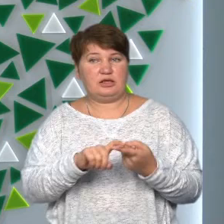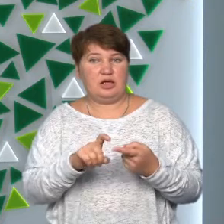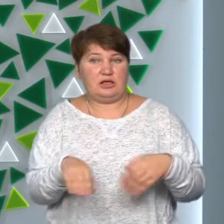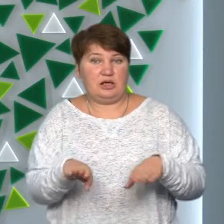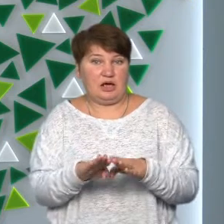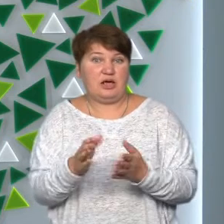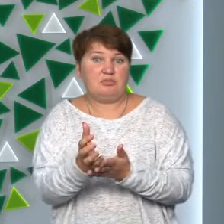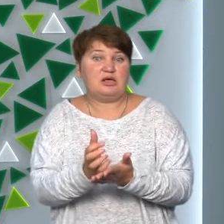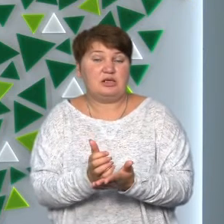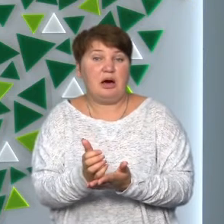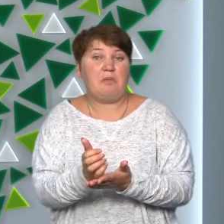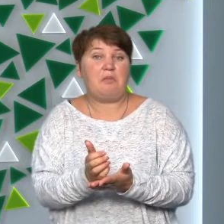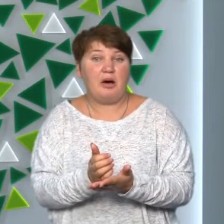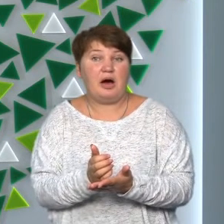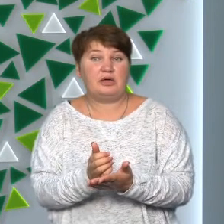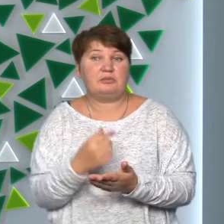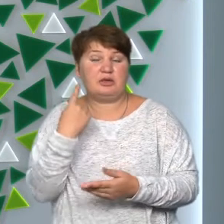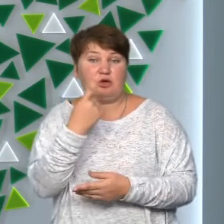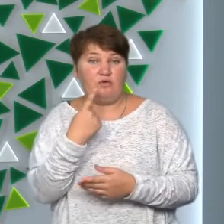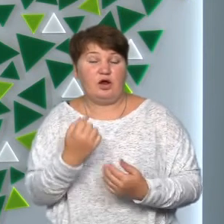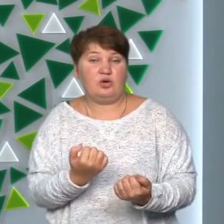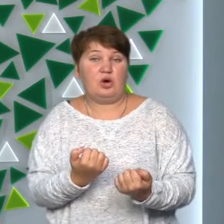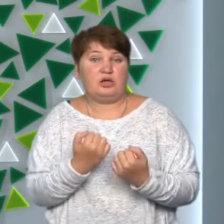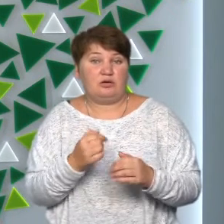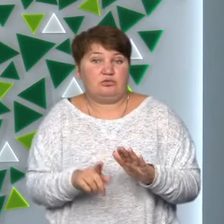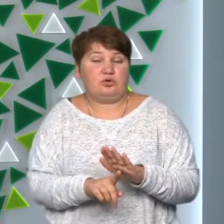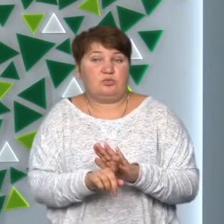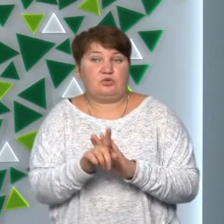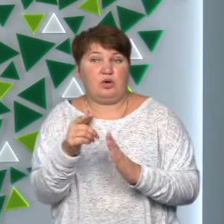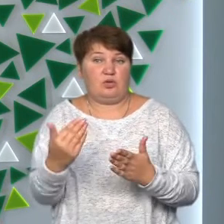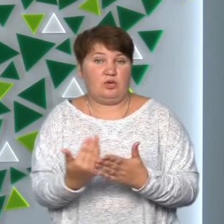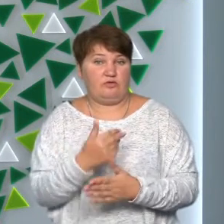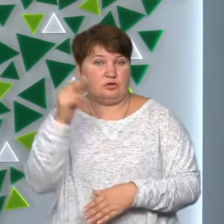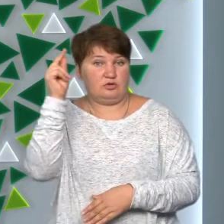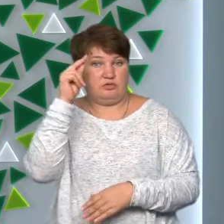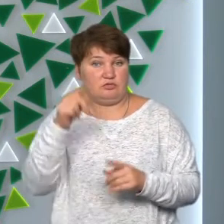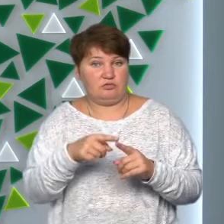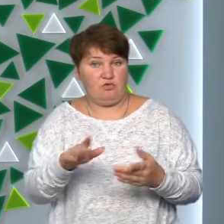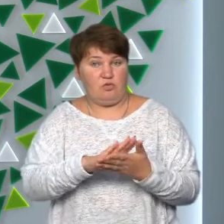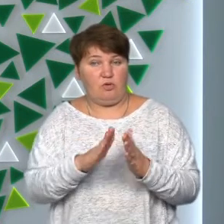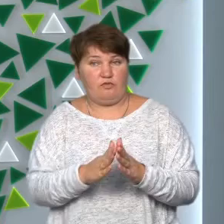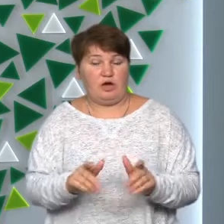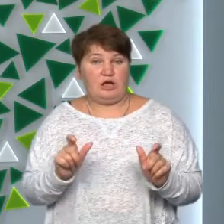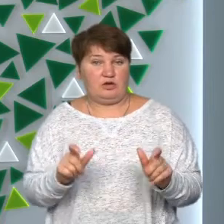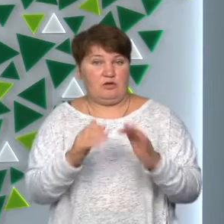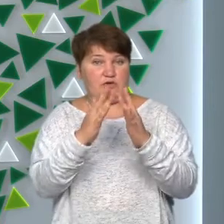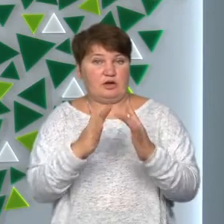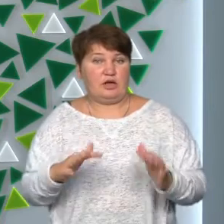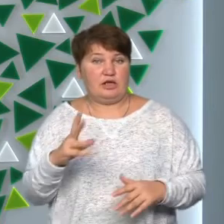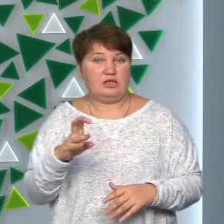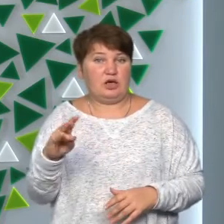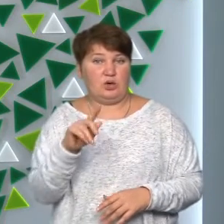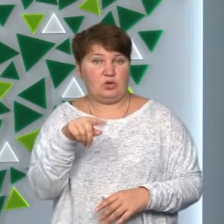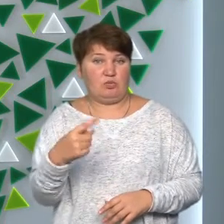засобів індивідуального захисту розпочався новий навчальний рік в умовах карантину у Верховинському ліцеї номер один